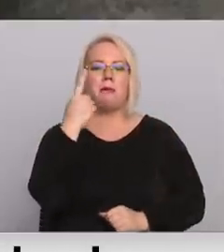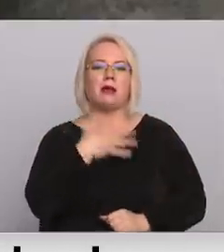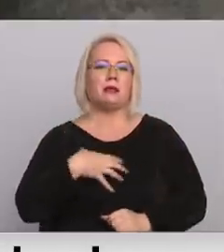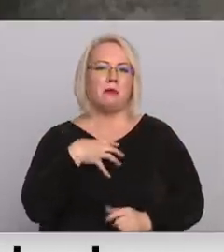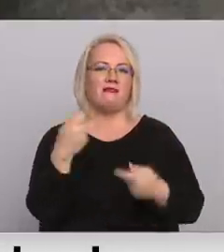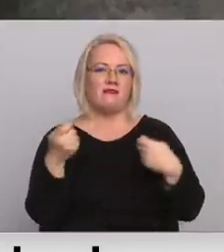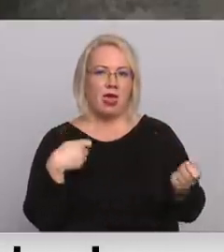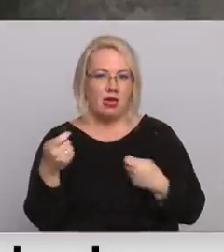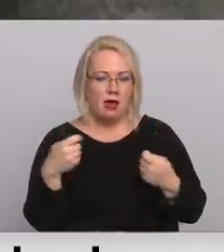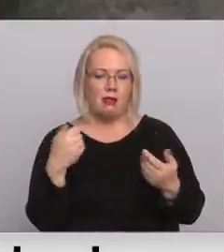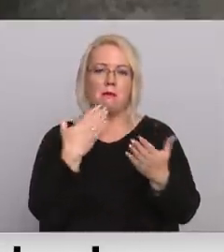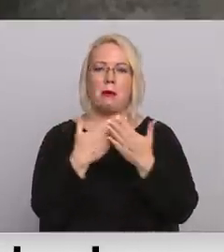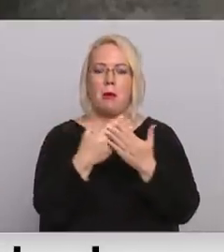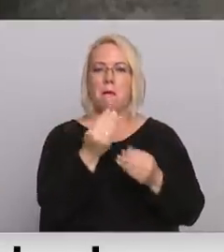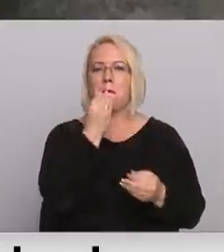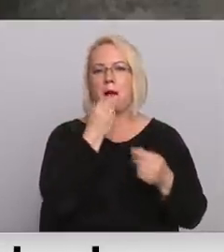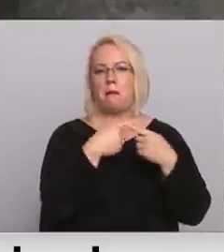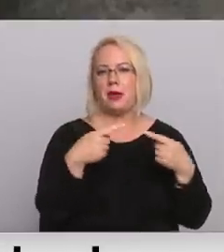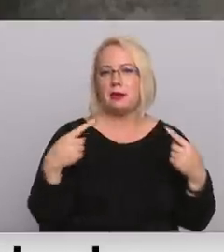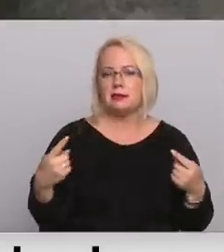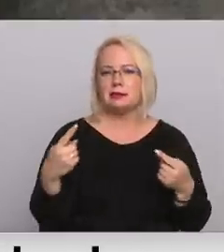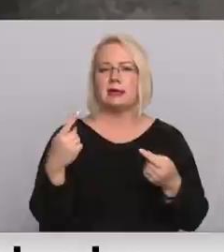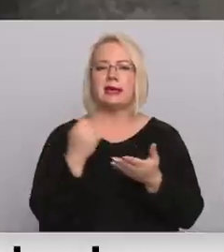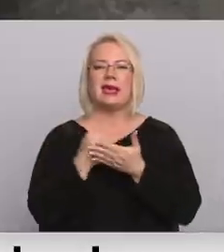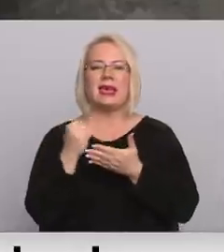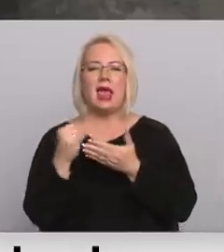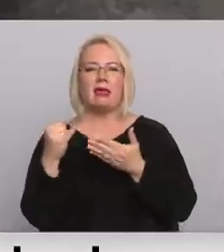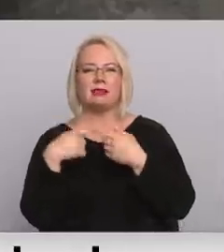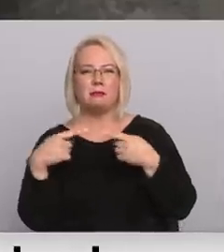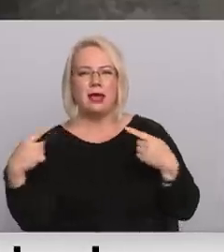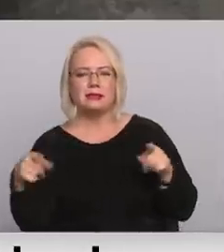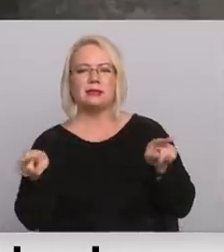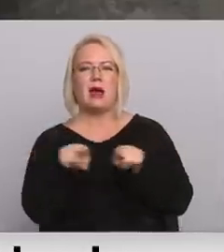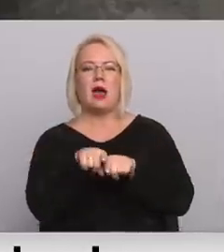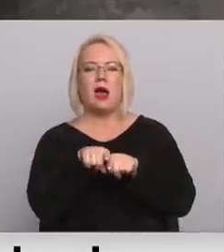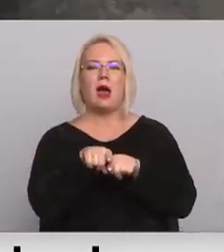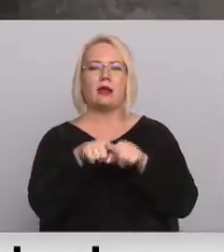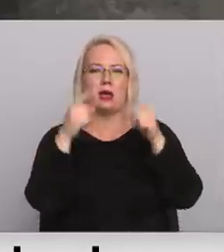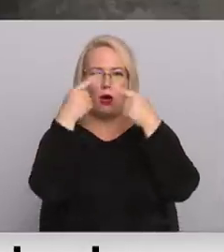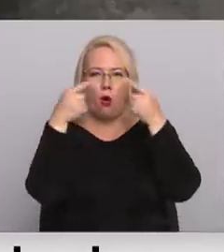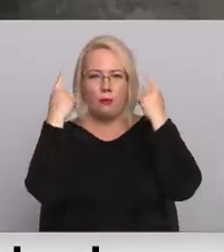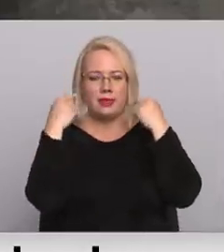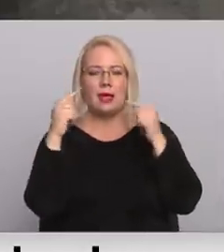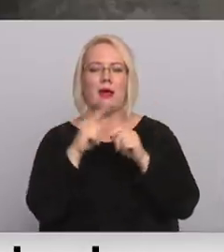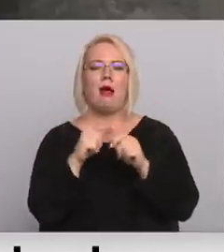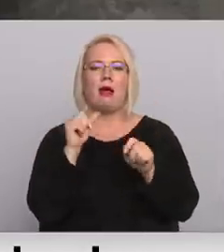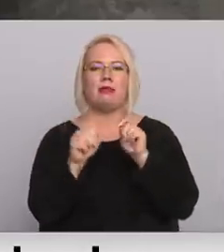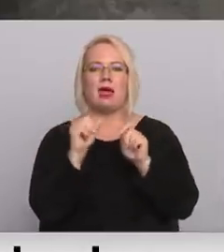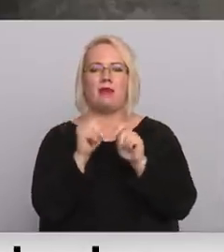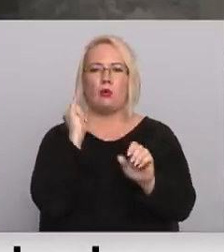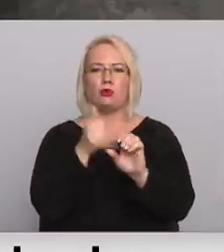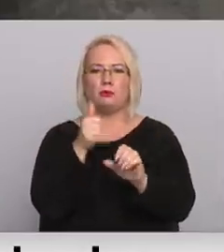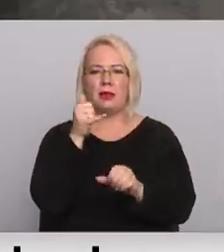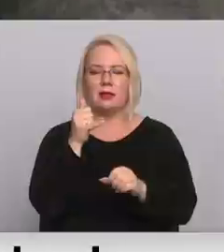veikali, kā piemēram pārtikas preces, higienas preces, arī optika. Dagvielas uzpildu stācīs, bet